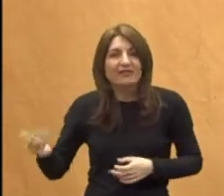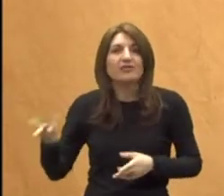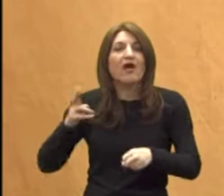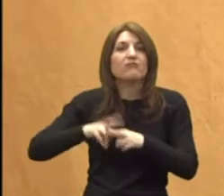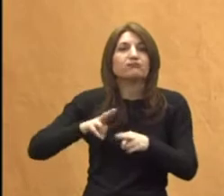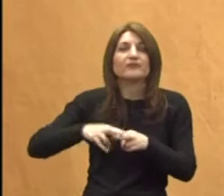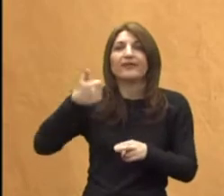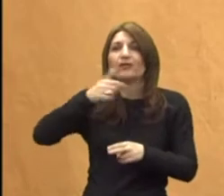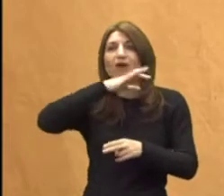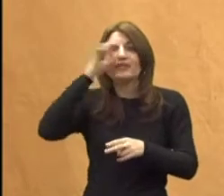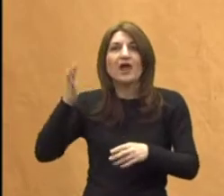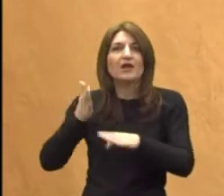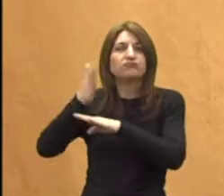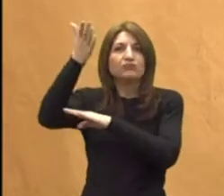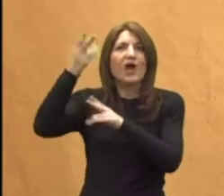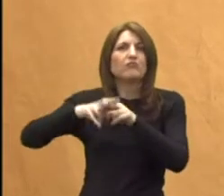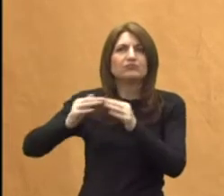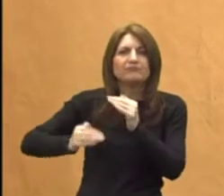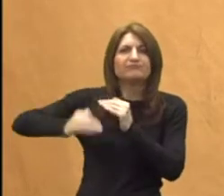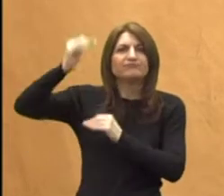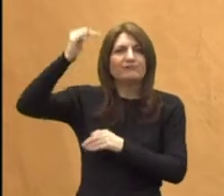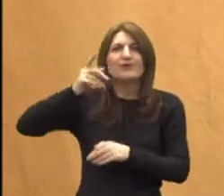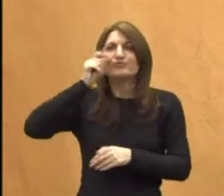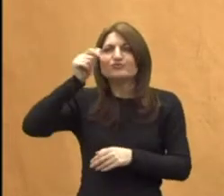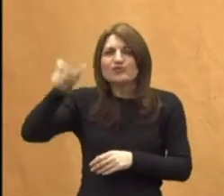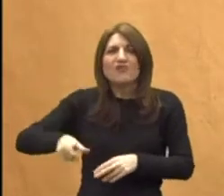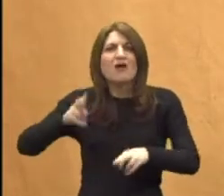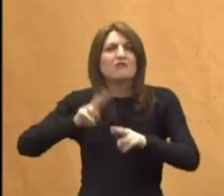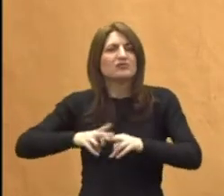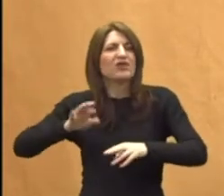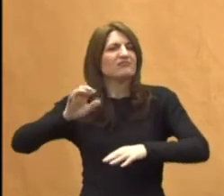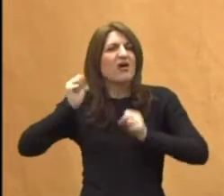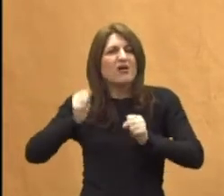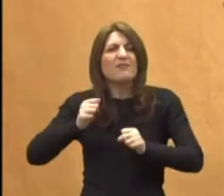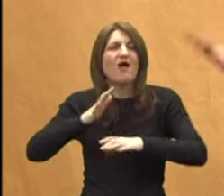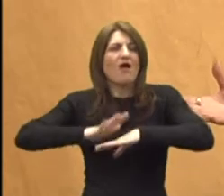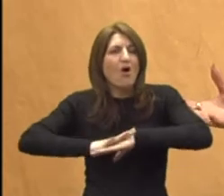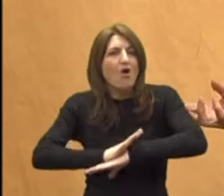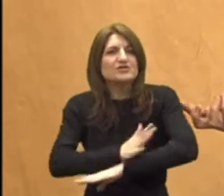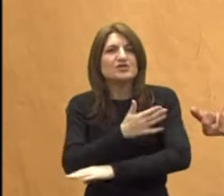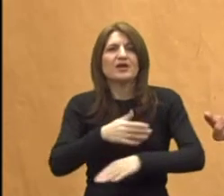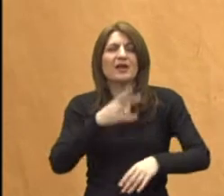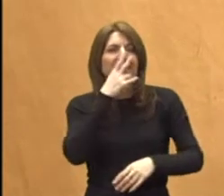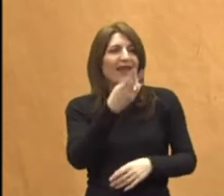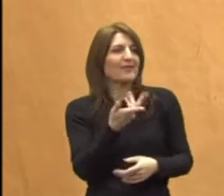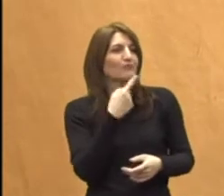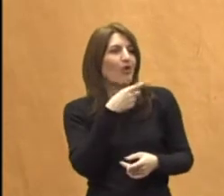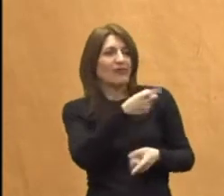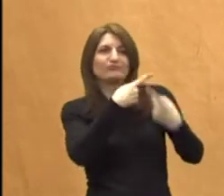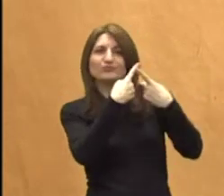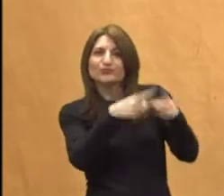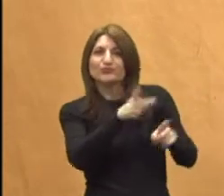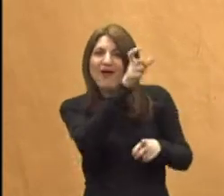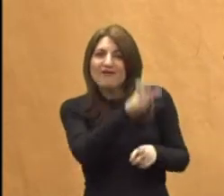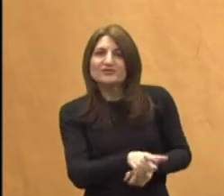pretvore u jedne tolerantne građane, građane visokog senzibiliteta prema različitosti, građanje koji